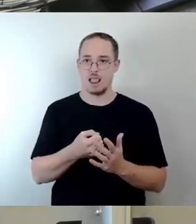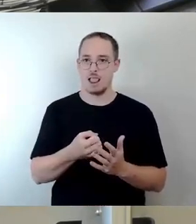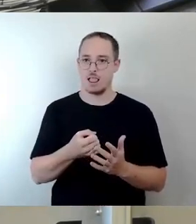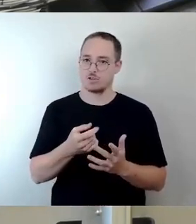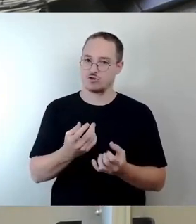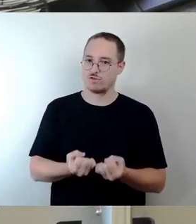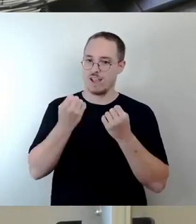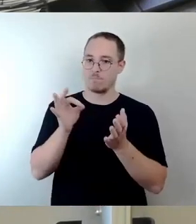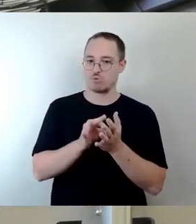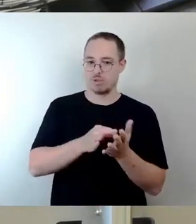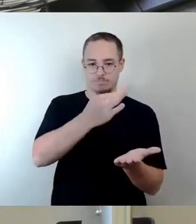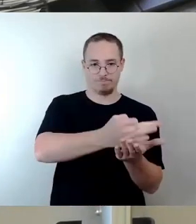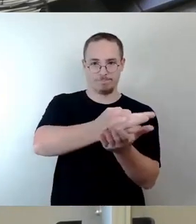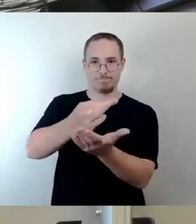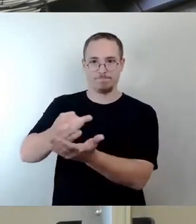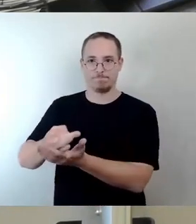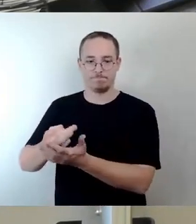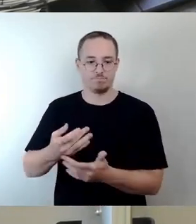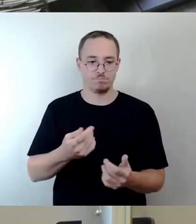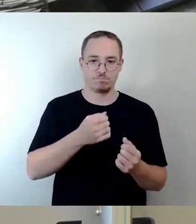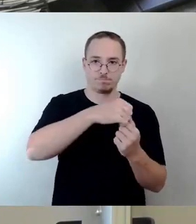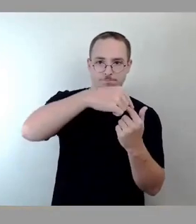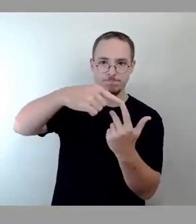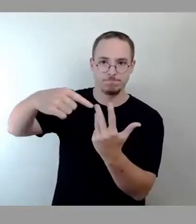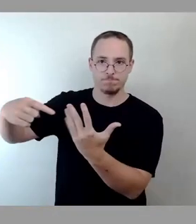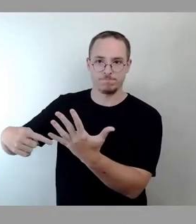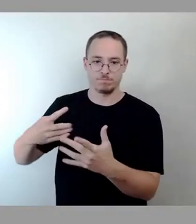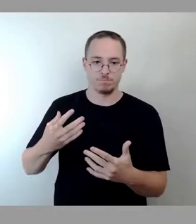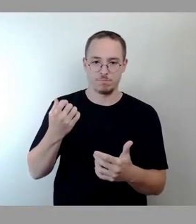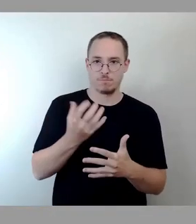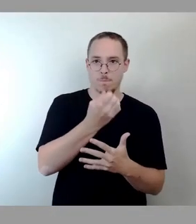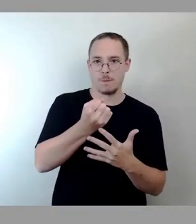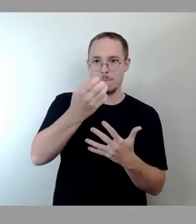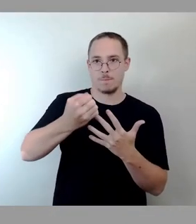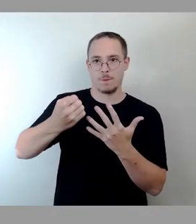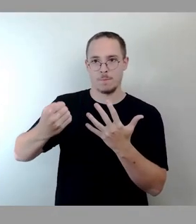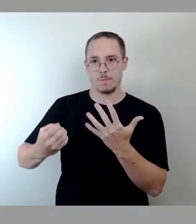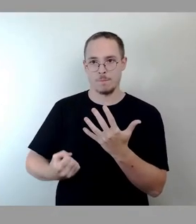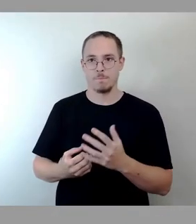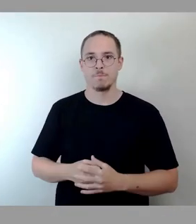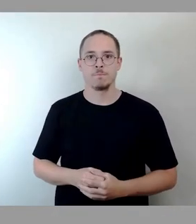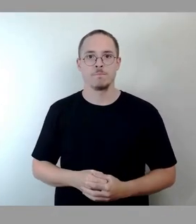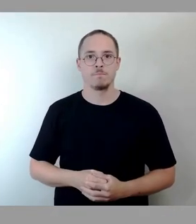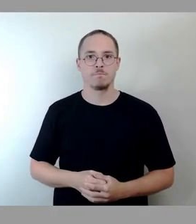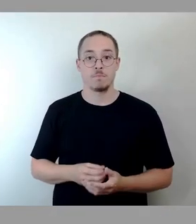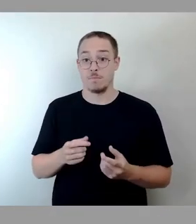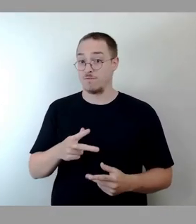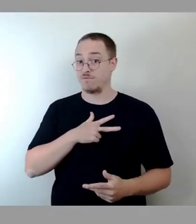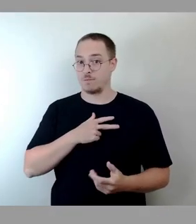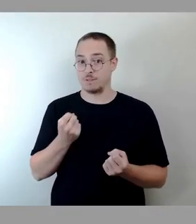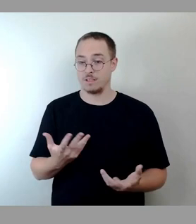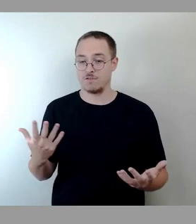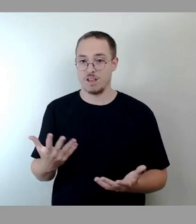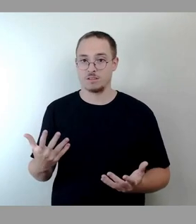Was ist passiert? Die wirklichen Unfallschwerpunkte sind nicht abgearbeitet worden in diesen ganzen... Wir haben hier uns mal